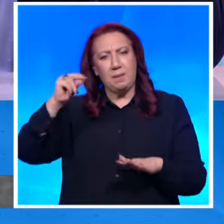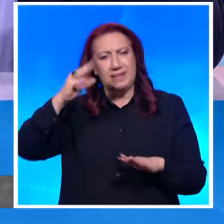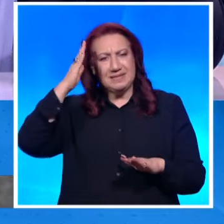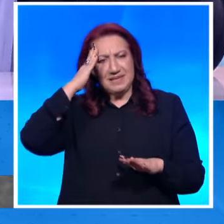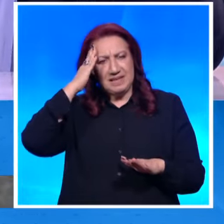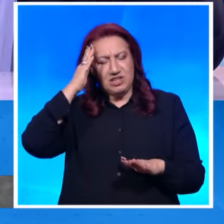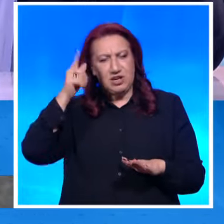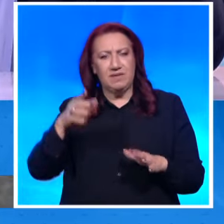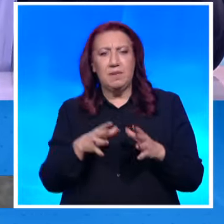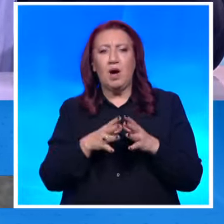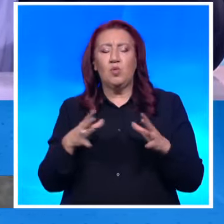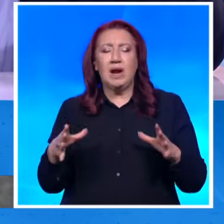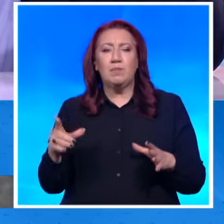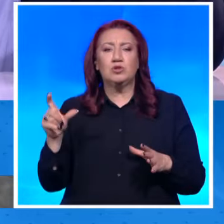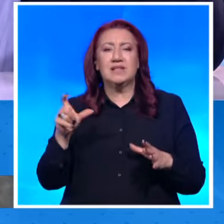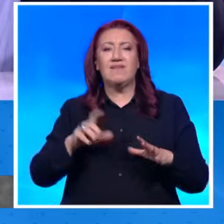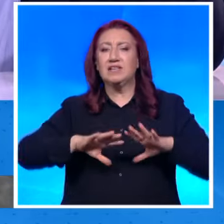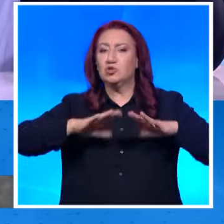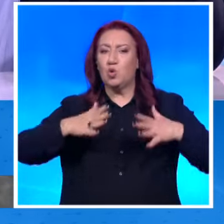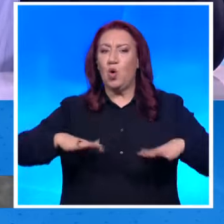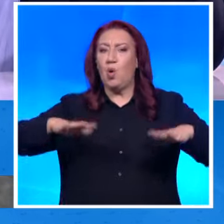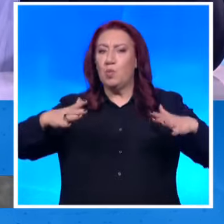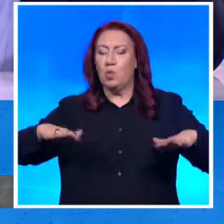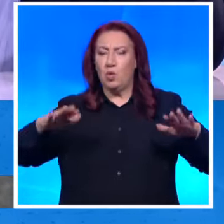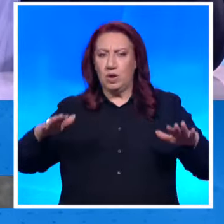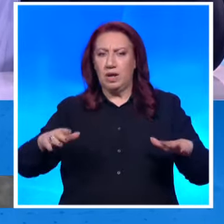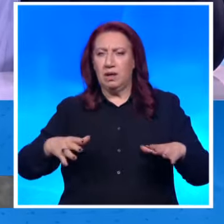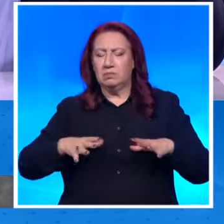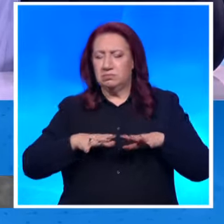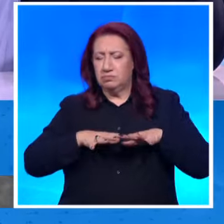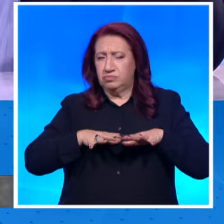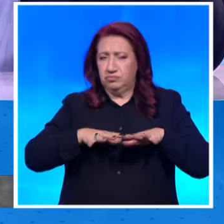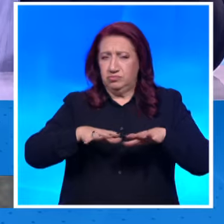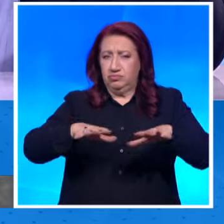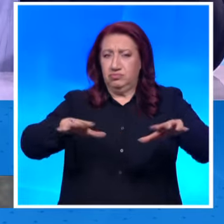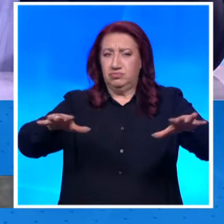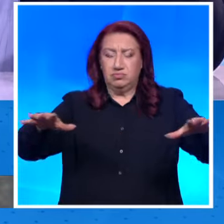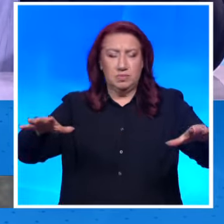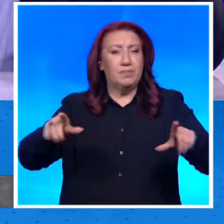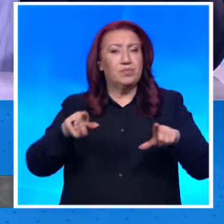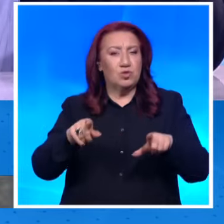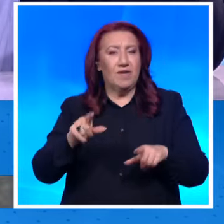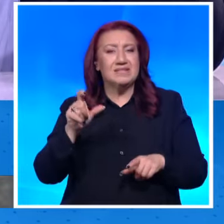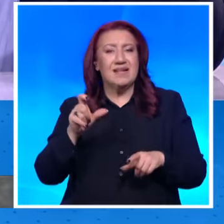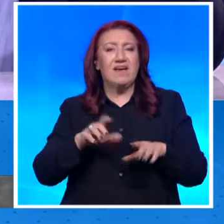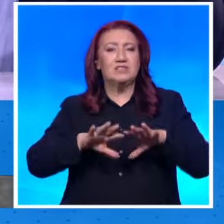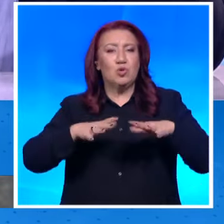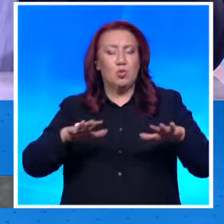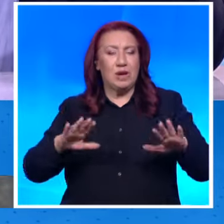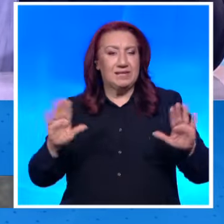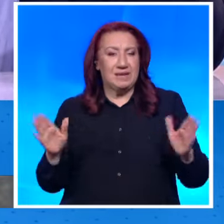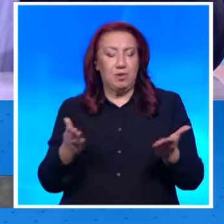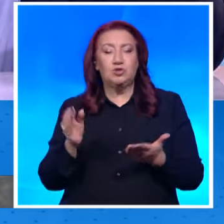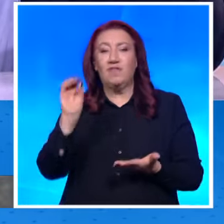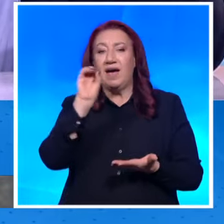има едно огромно славянско море. И то далече надхвърля границите дори на тогавашното Българско царство. Това е едно славянско море, започва, Европа вече